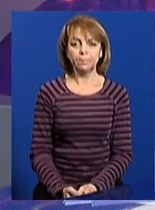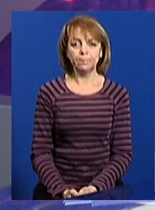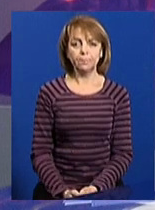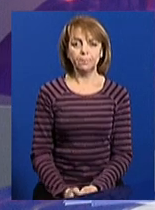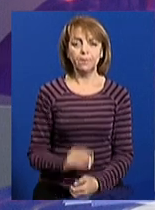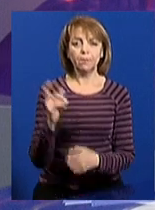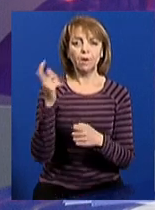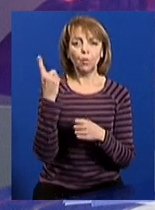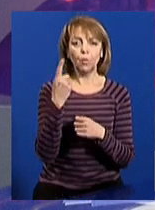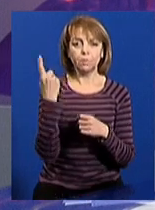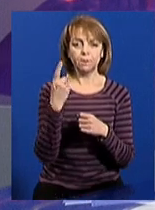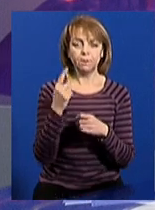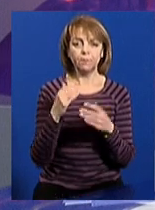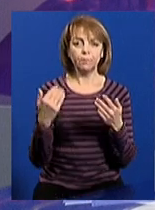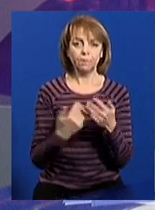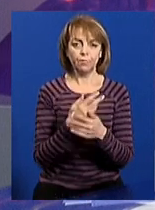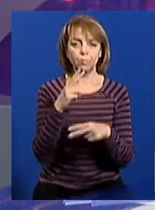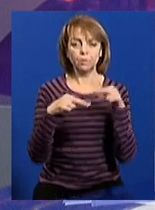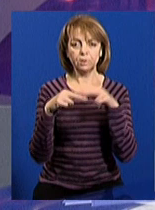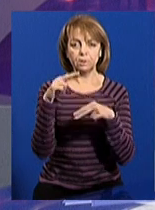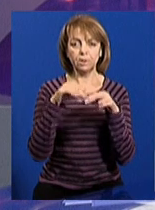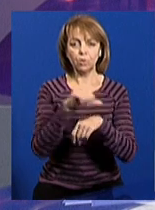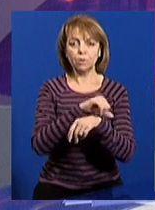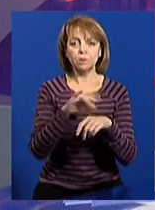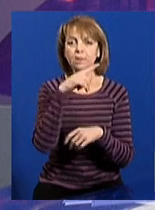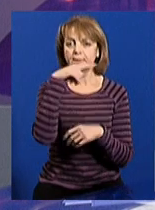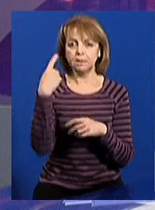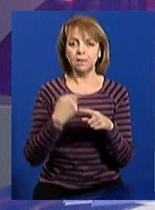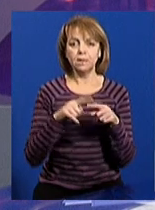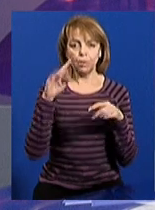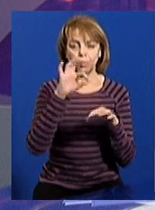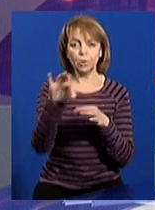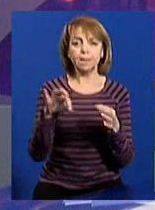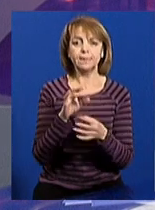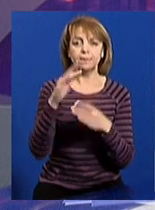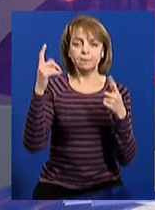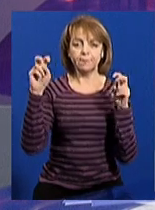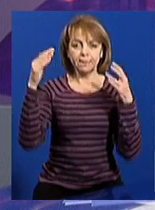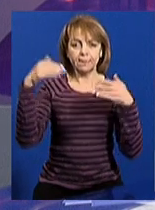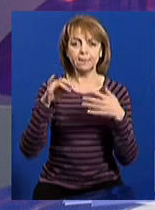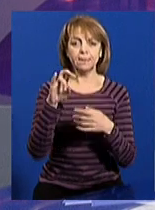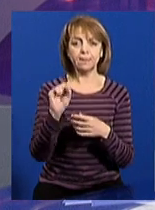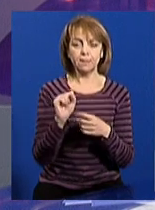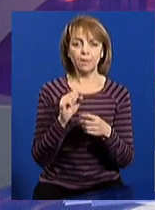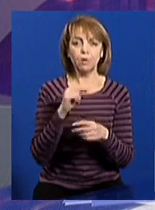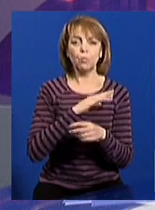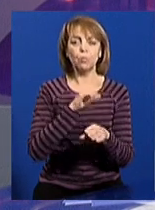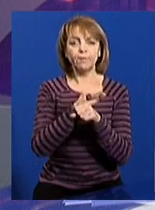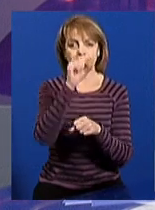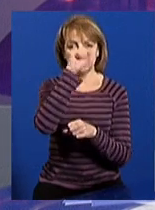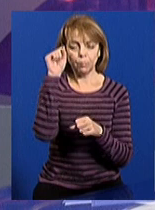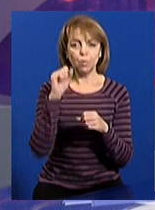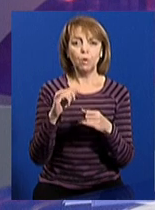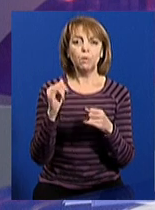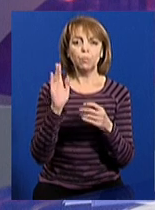У Харківській області відновили будівництво на кордоні з Росією. Це проєкт «Стіна». Роботи припиняли взимку. Укріплення